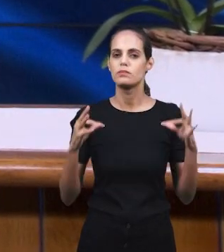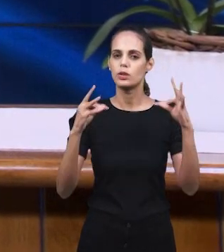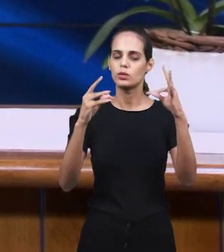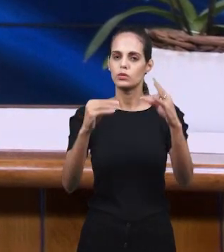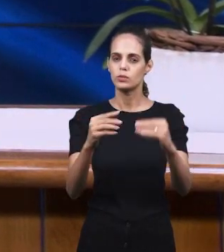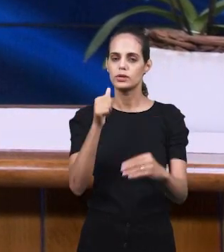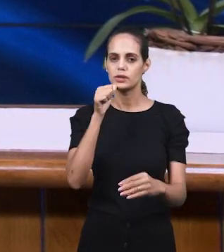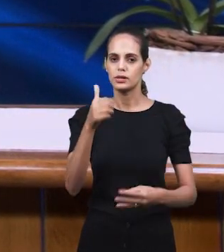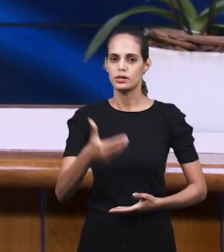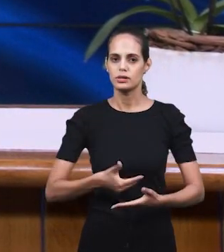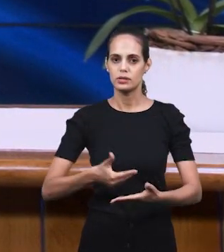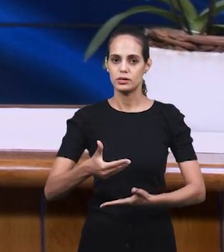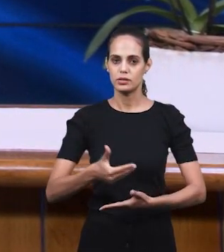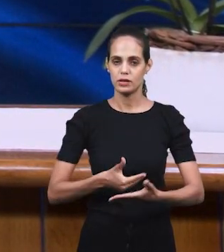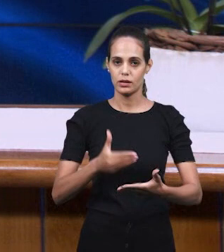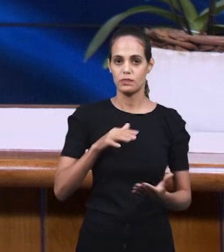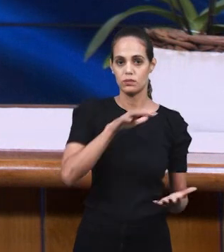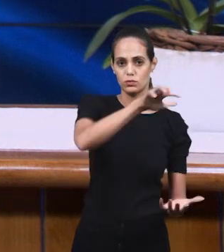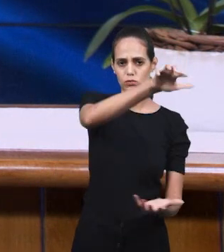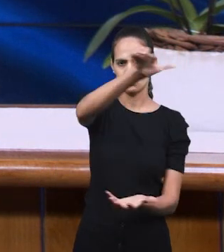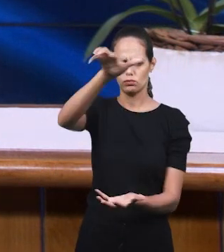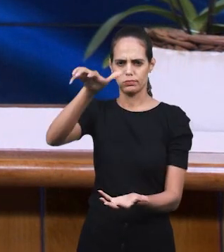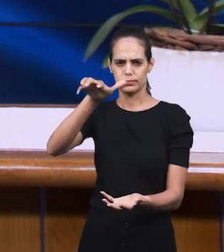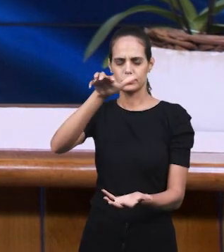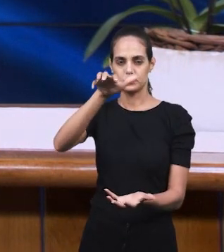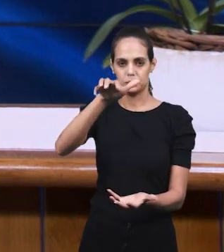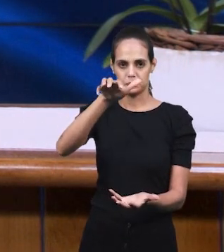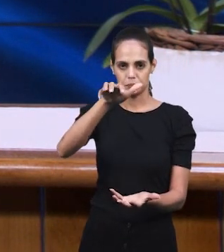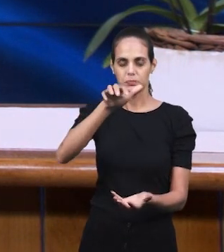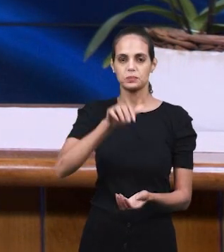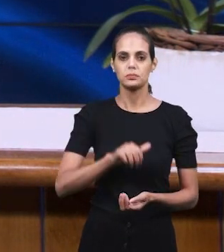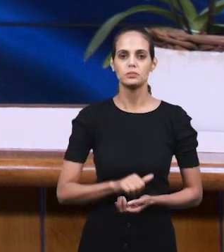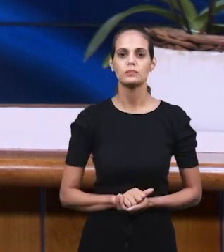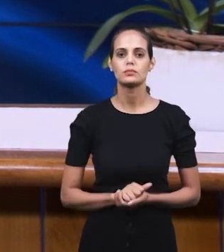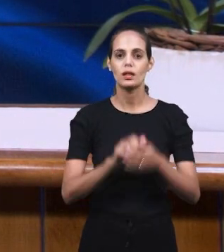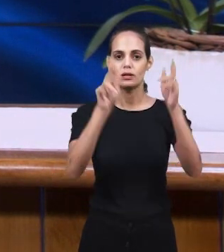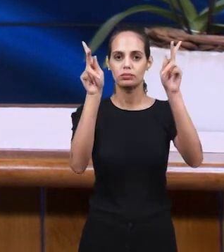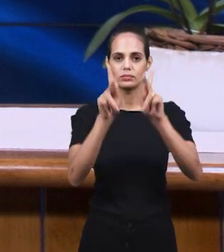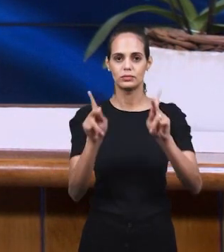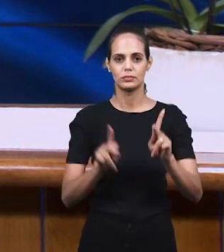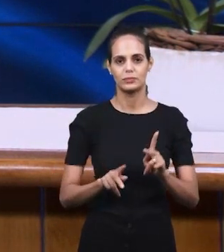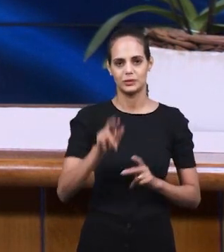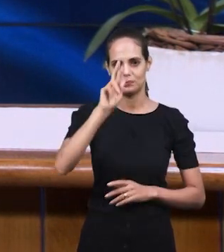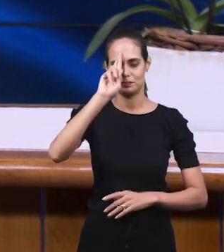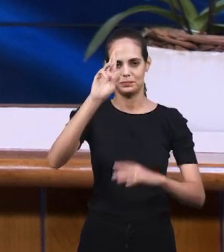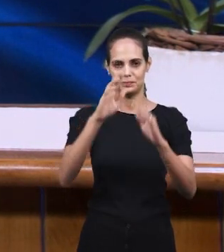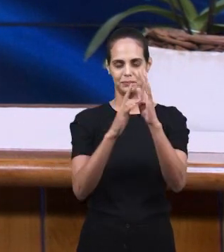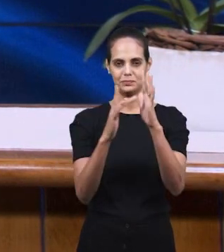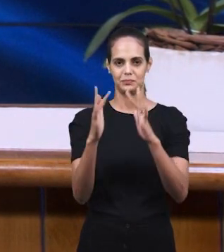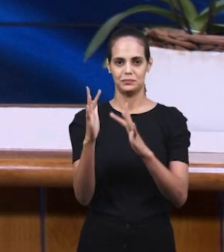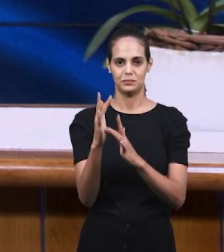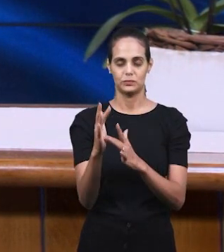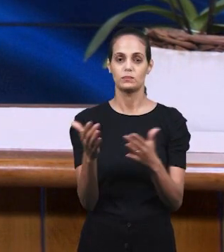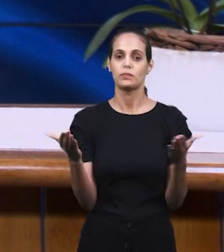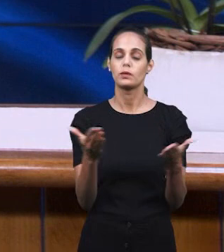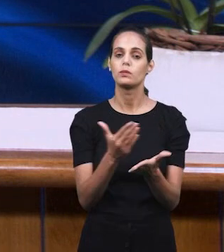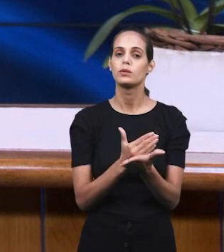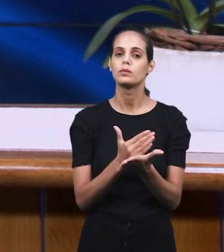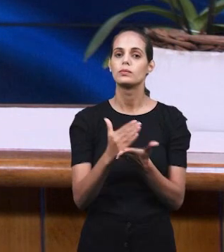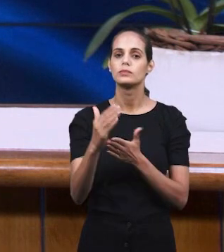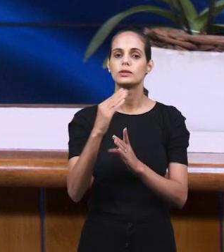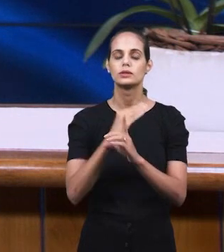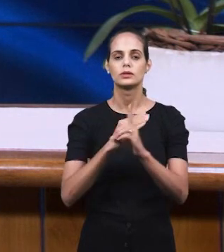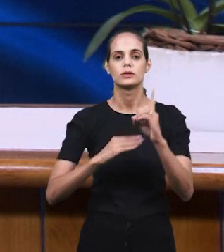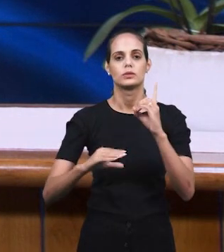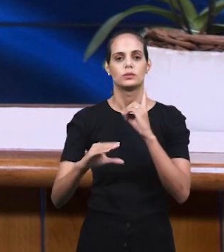Я приветствую всех вас миром Господа Иисуса. Мы в этот момент начнем наше богослужение.